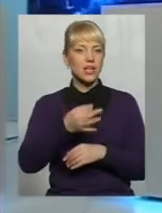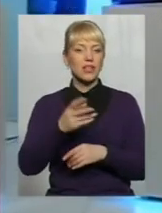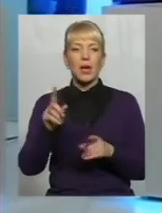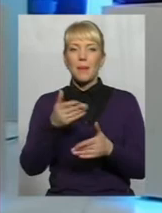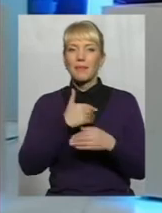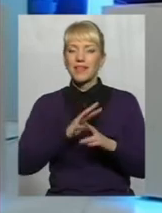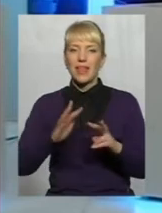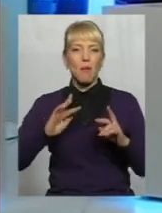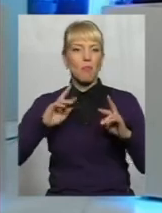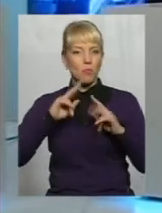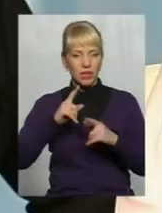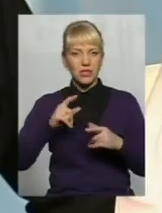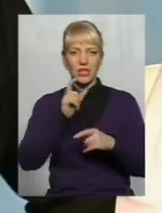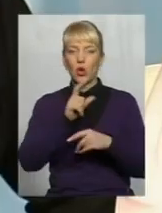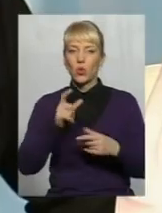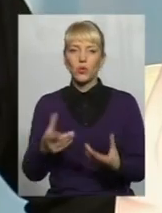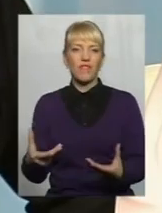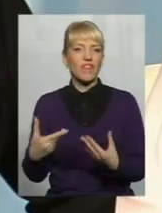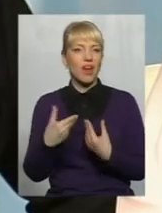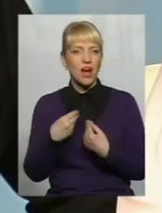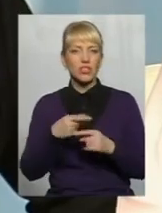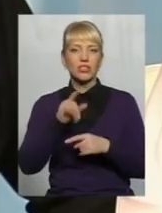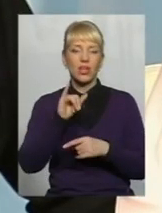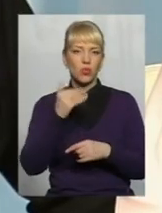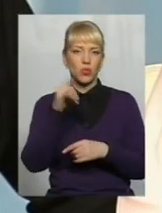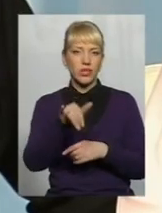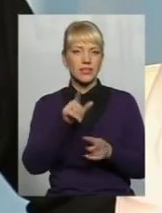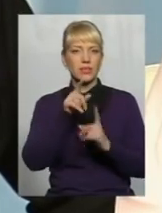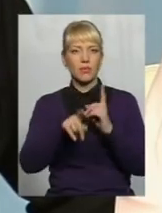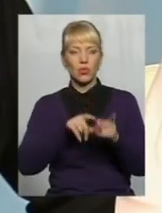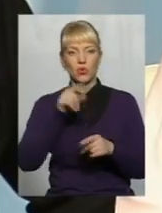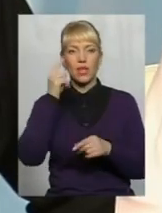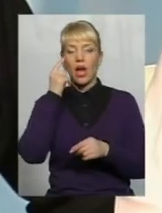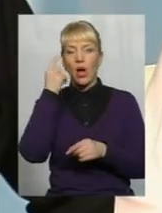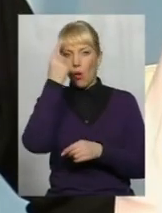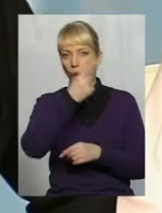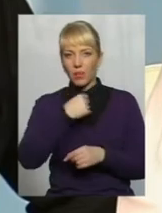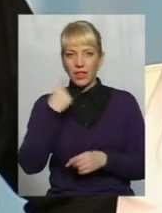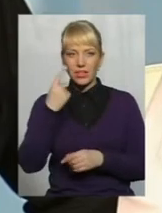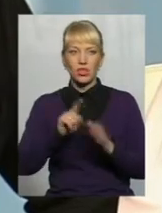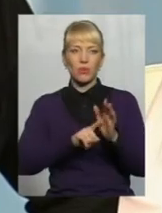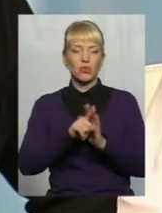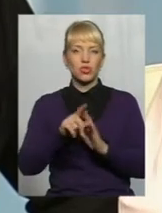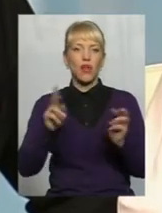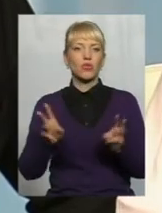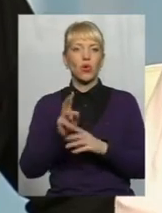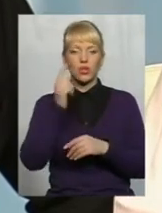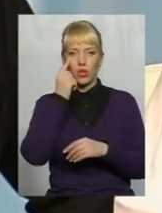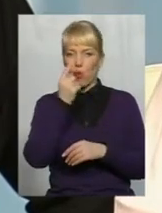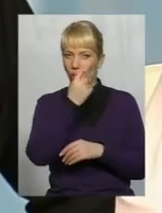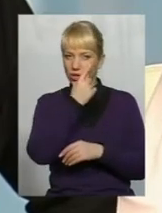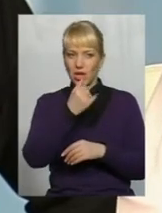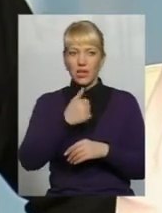люди вражені Я бачу, як змінюються у них обличчя, як починають горіти очі І я сподіваюся, що все-таки це дасть такий